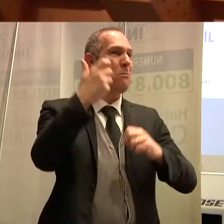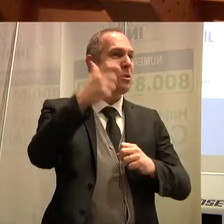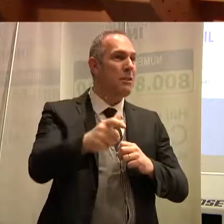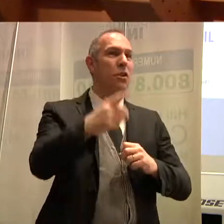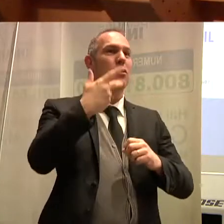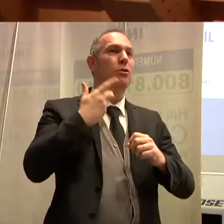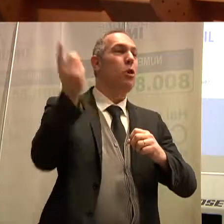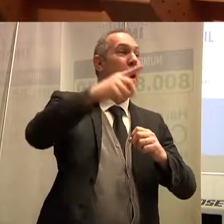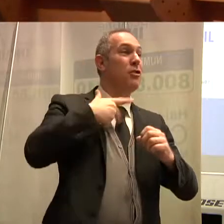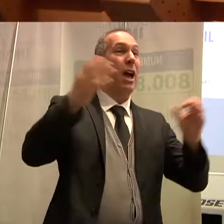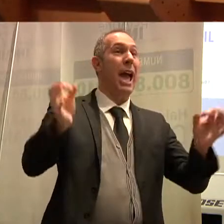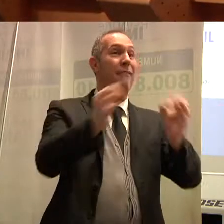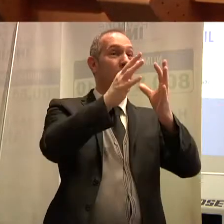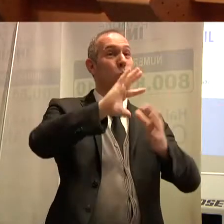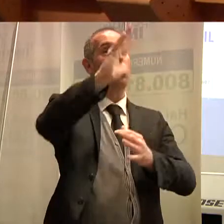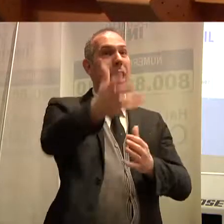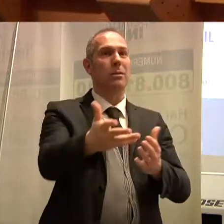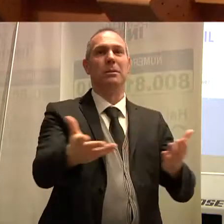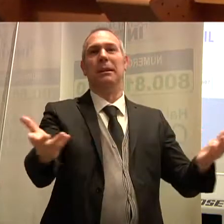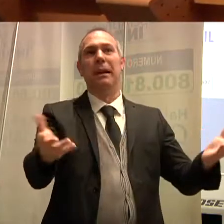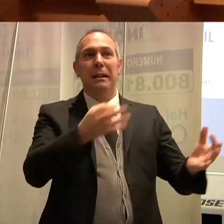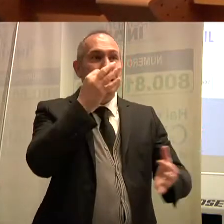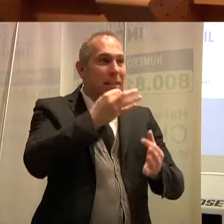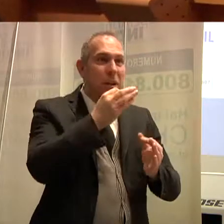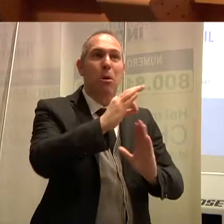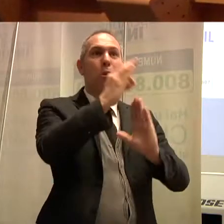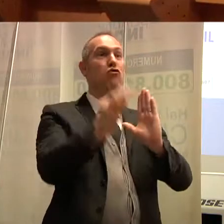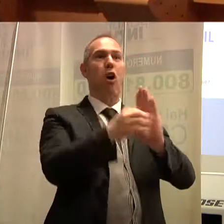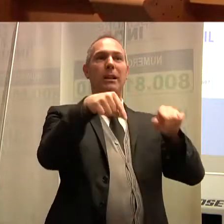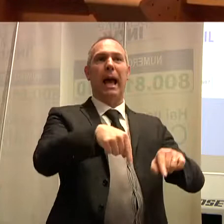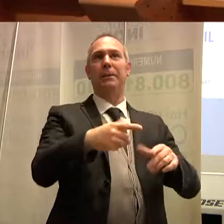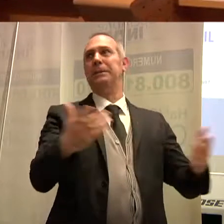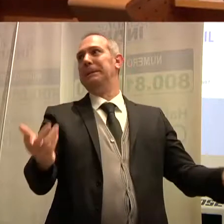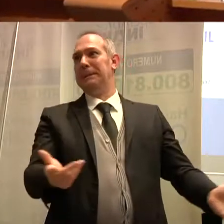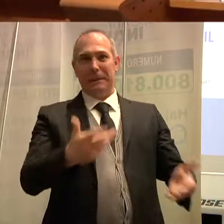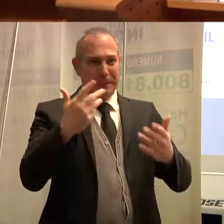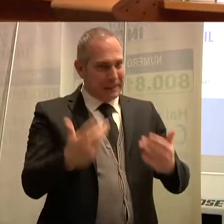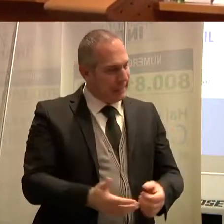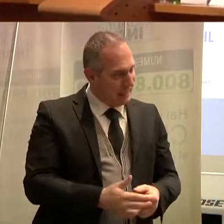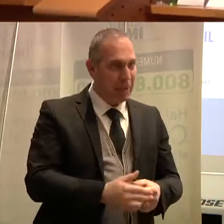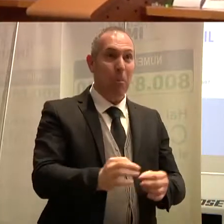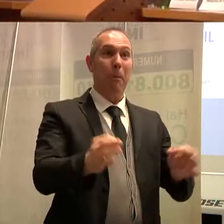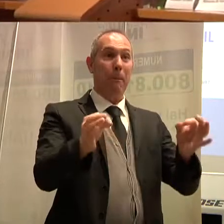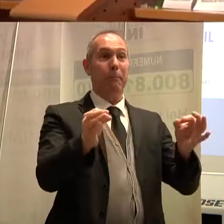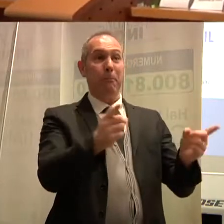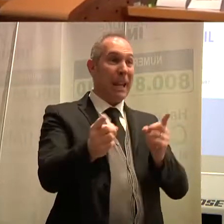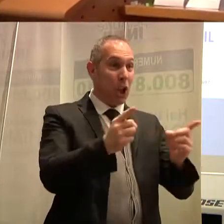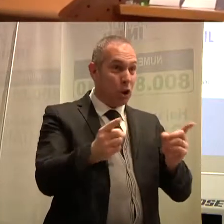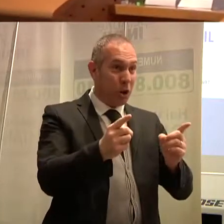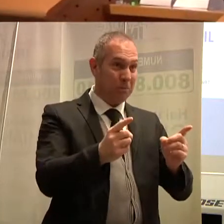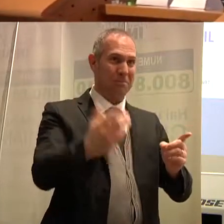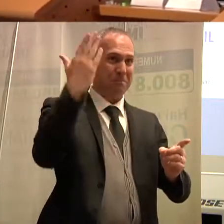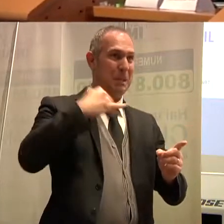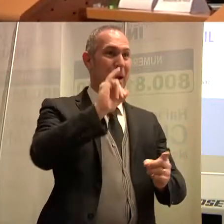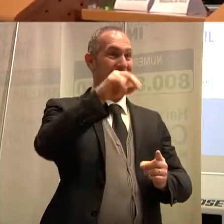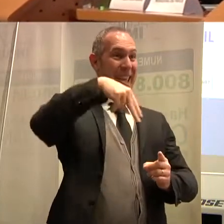che è un momento in cui rispetto al passato in cui a volte siamo stati solo noi come INAIL e come